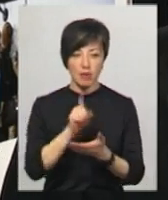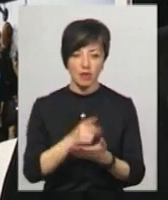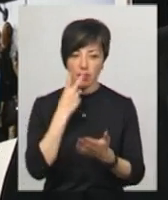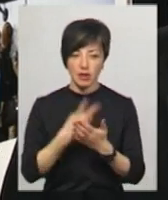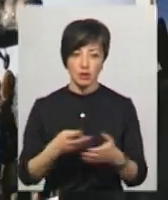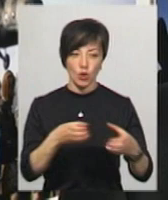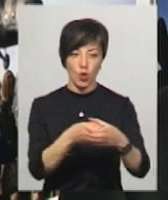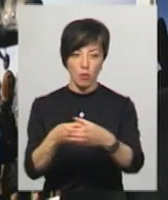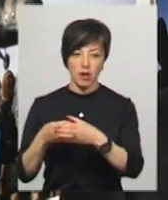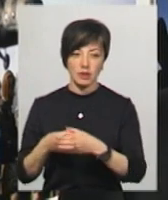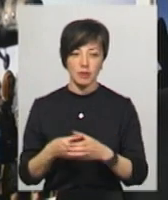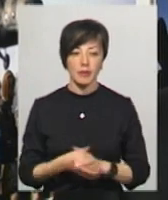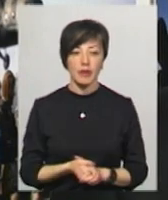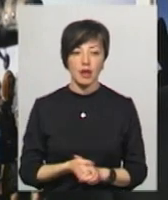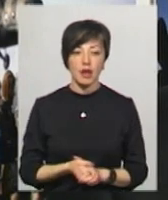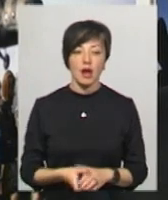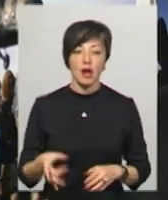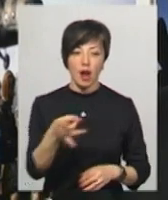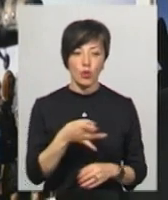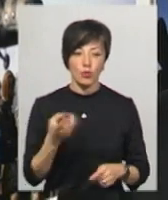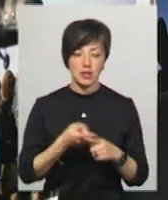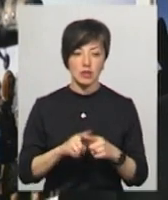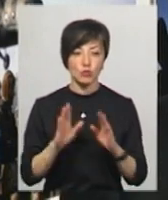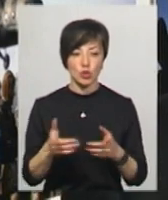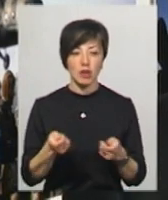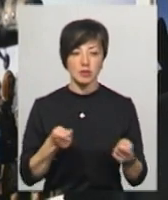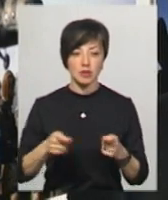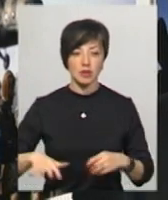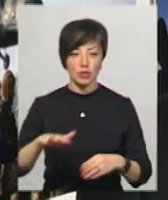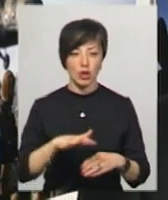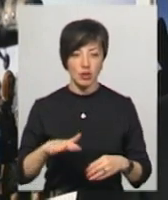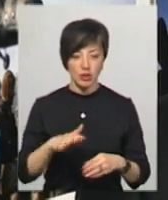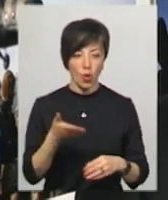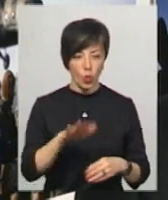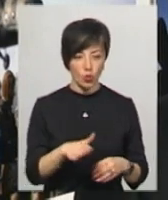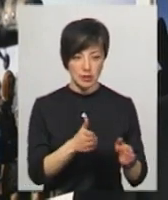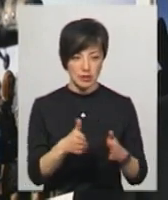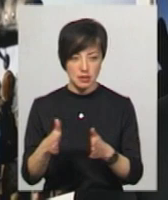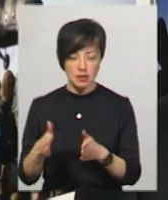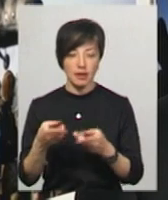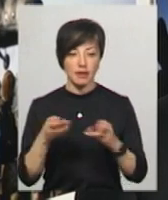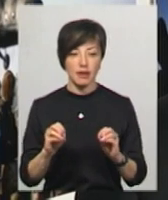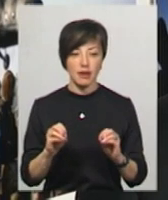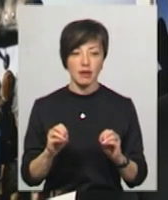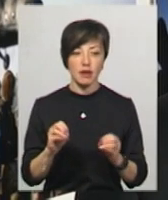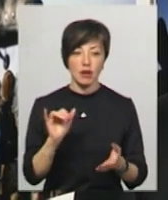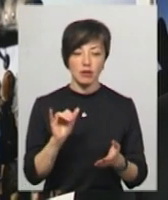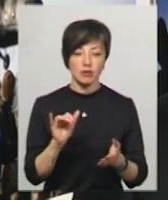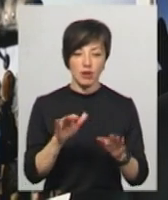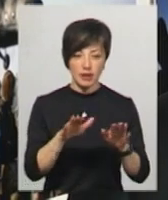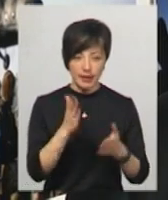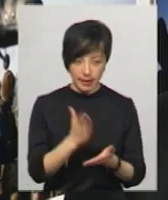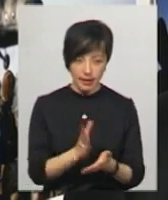виглядати громади. Райони – це будуть адміністративно-територіальні одиниці, де розташовані